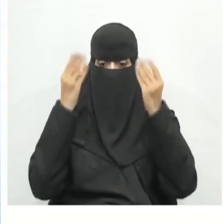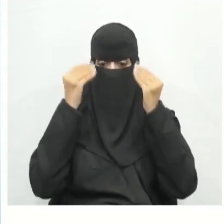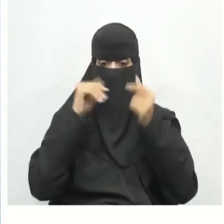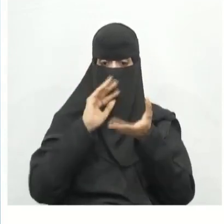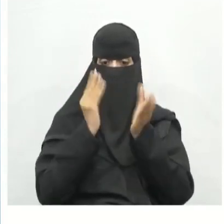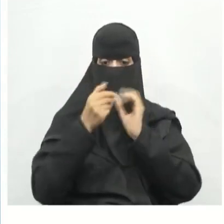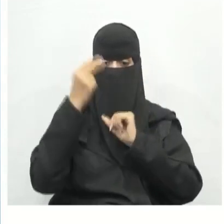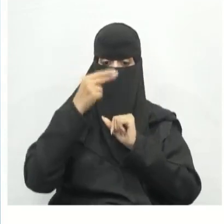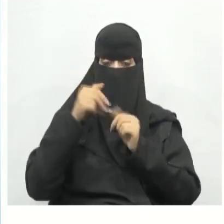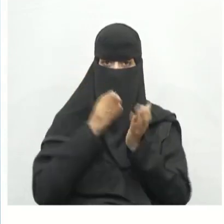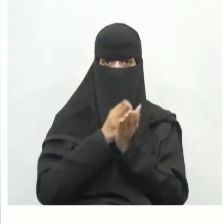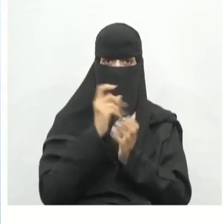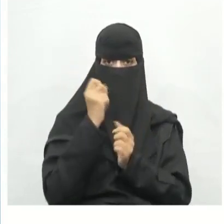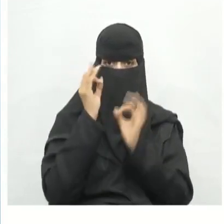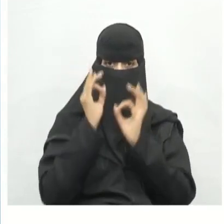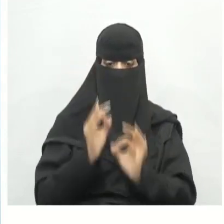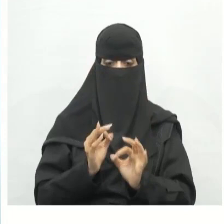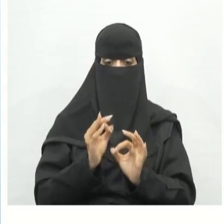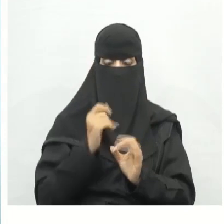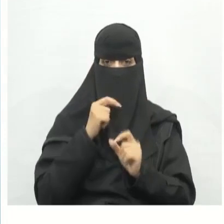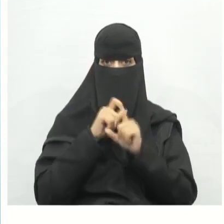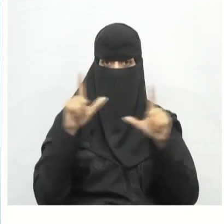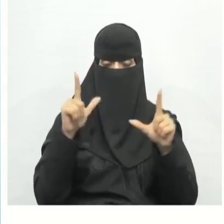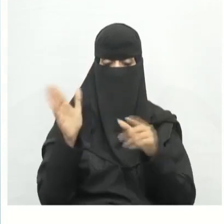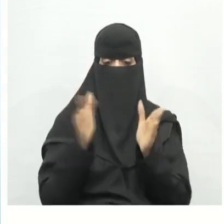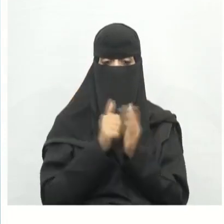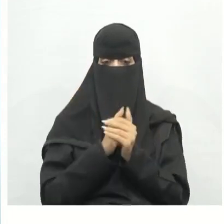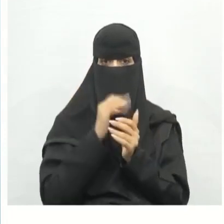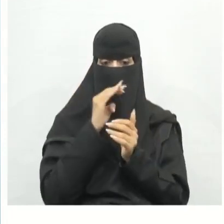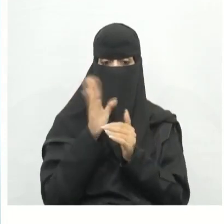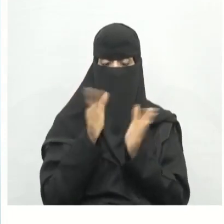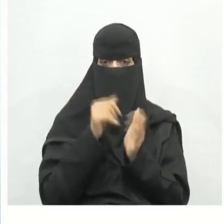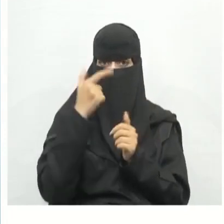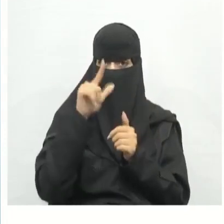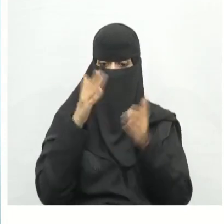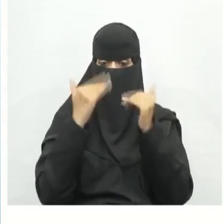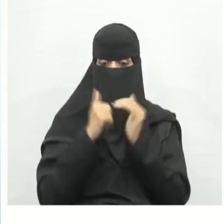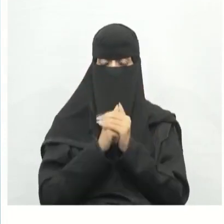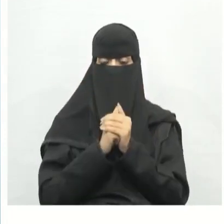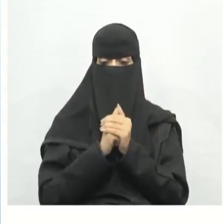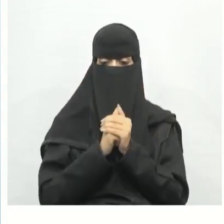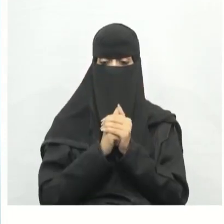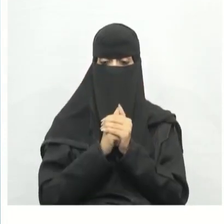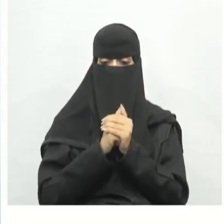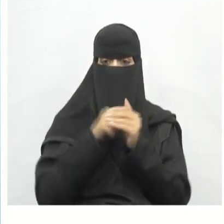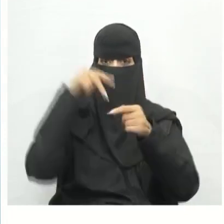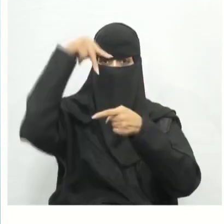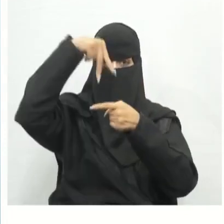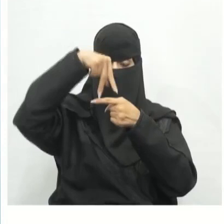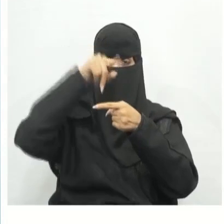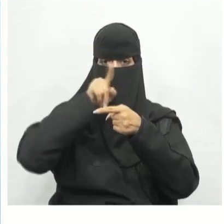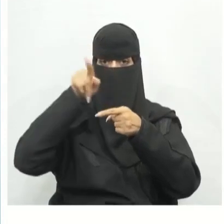المعلومات حول التصميم بطريقة دقيقة وواضحة ممتاز الإجابة صحيحة ثلاثة